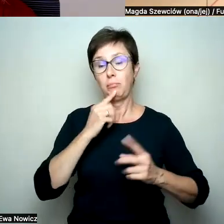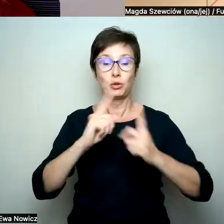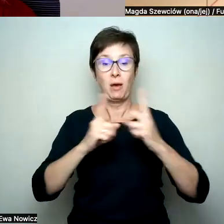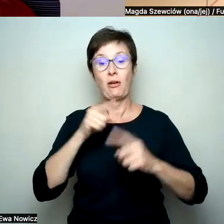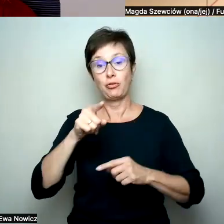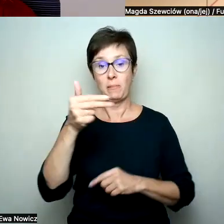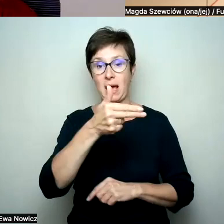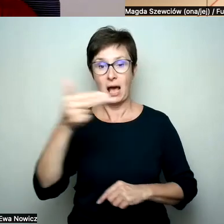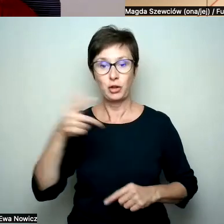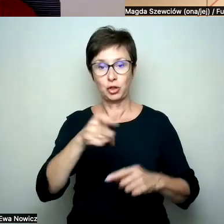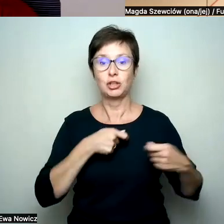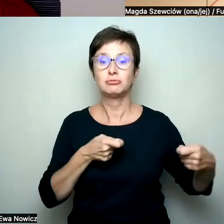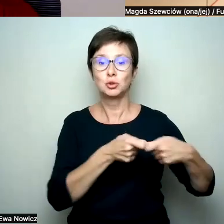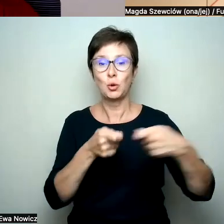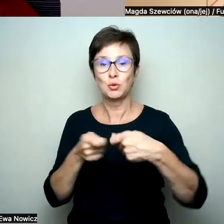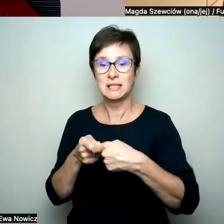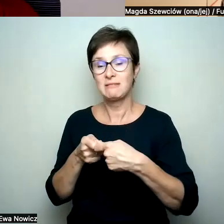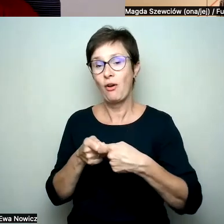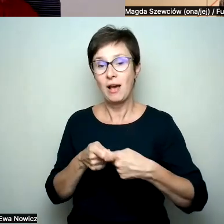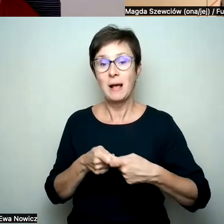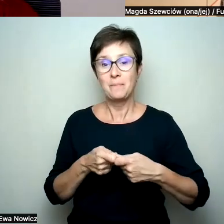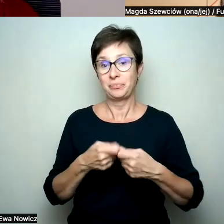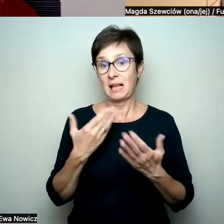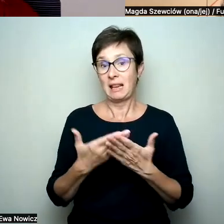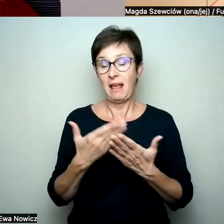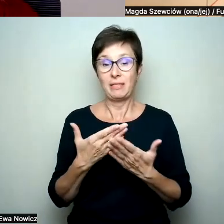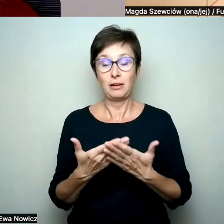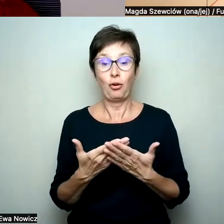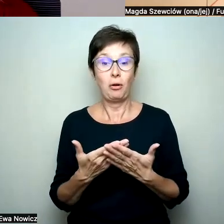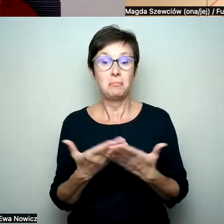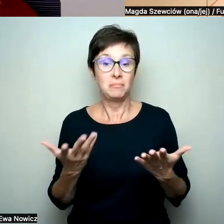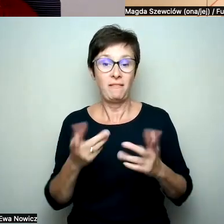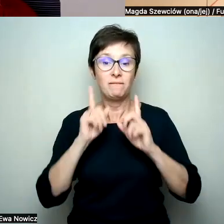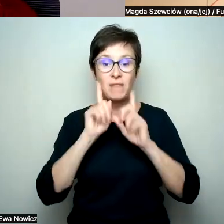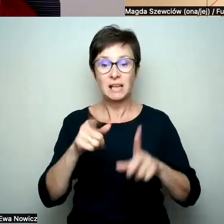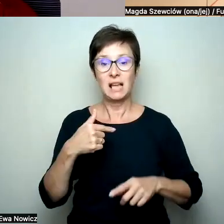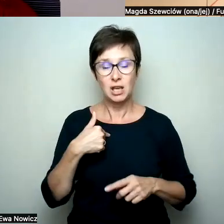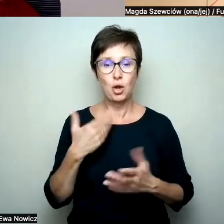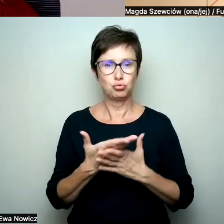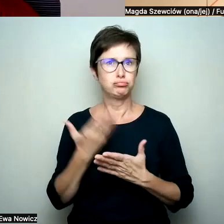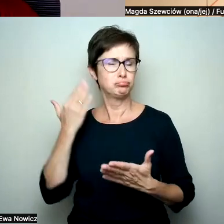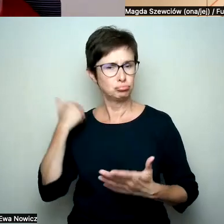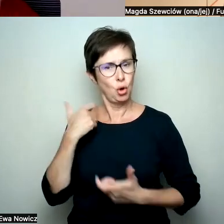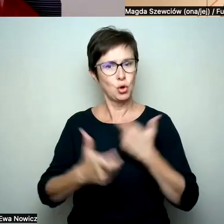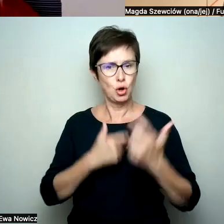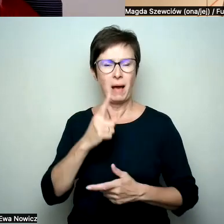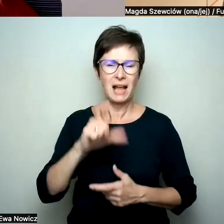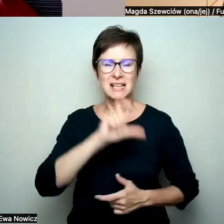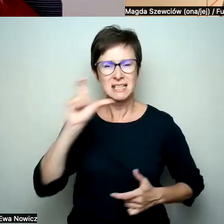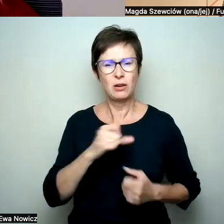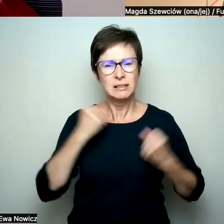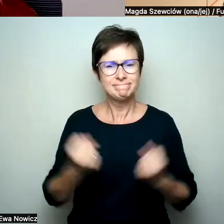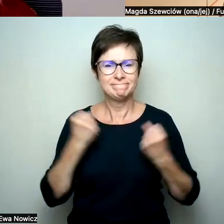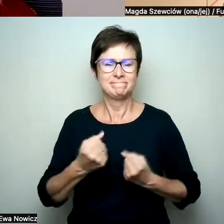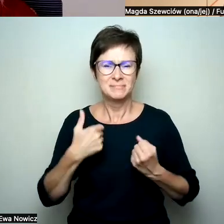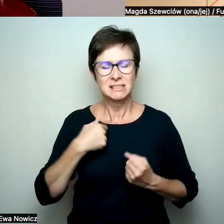jest w sojusznictwie. Również dlatego, że faktycznie robię to od jakiegoś czasu, ale wciąż intensywnie nad tym